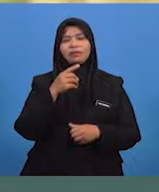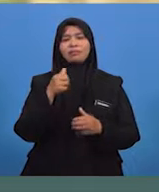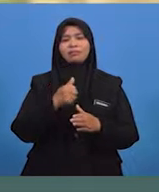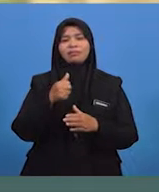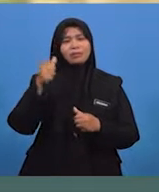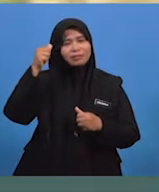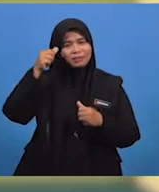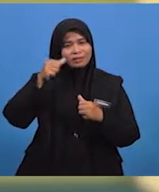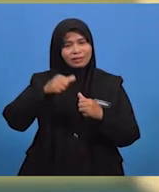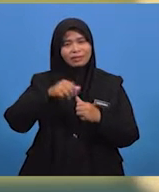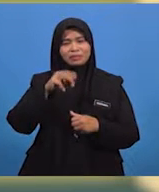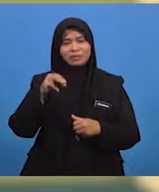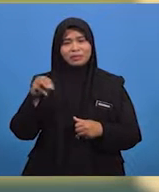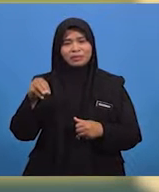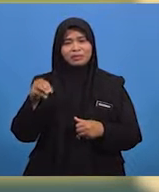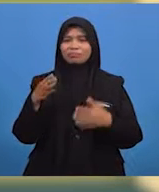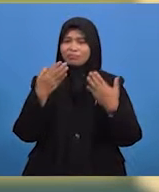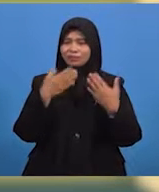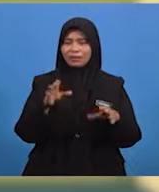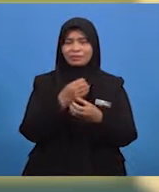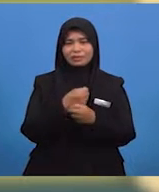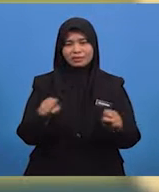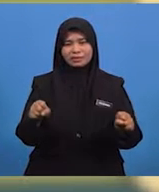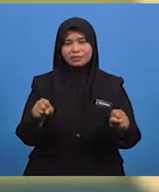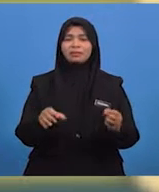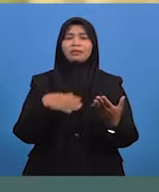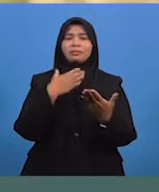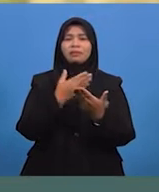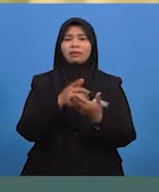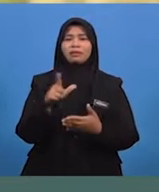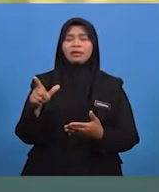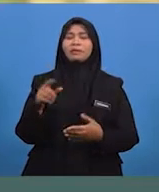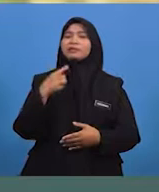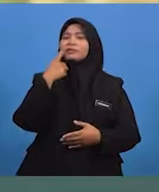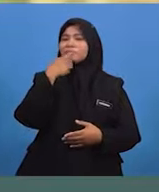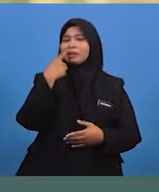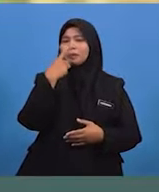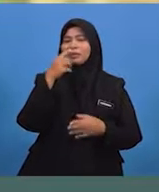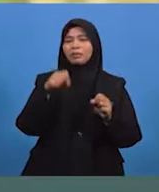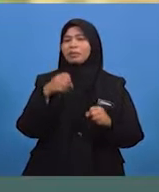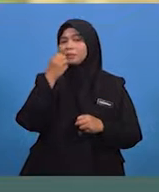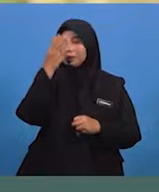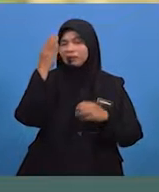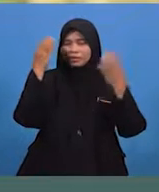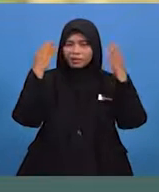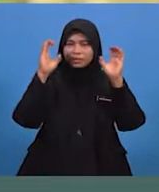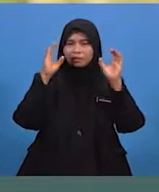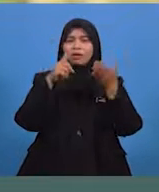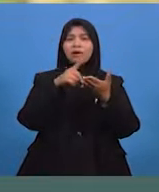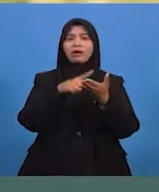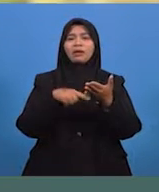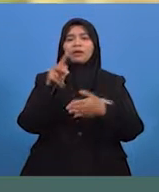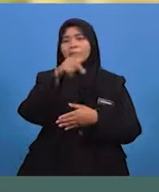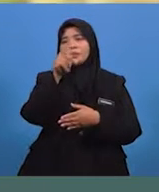-murid setakat ini. Sudahkah anda bersedia? Baiklah. Siapa boleh bagitahu cikgu apakah